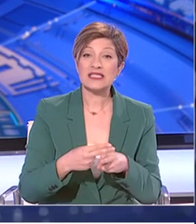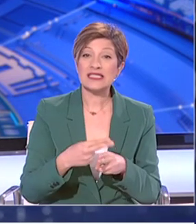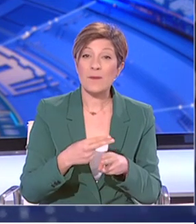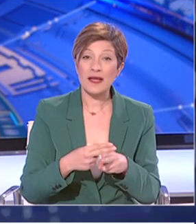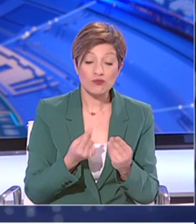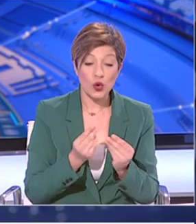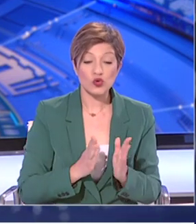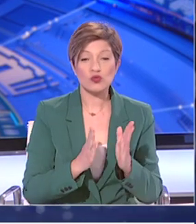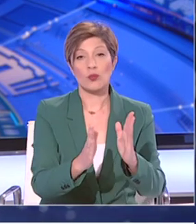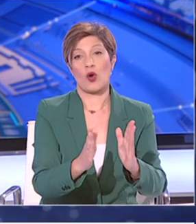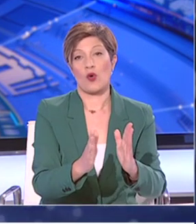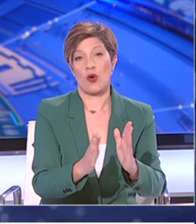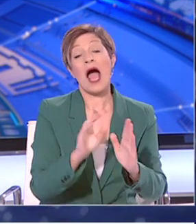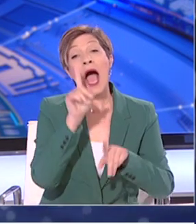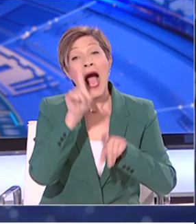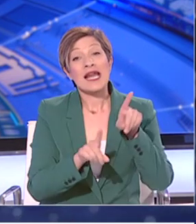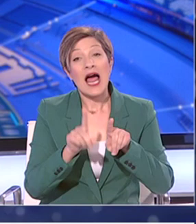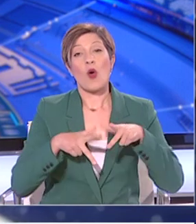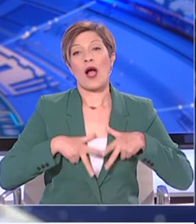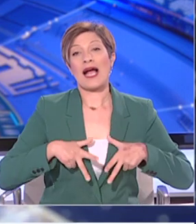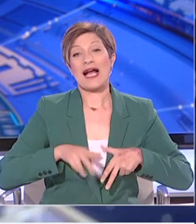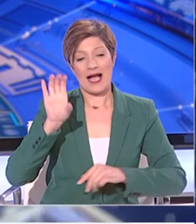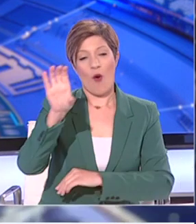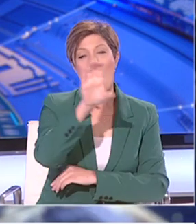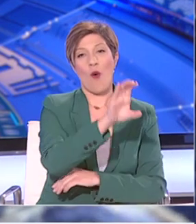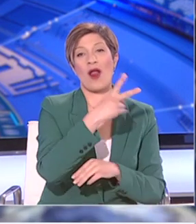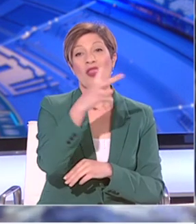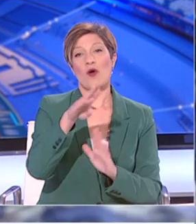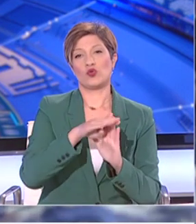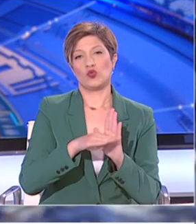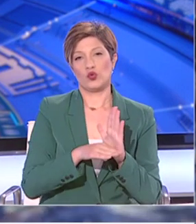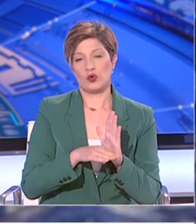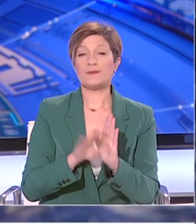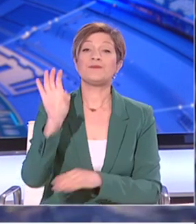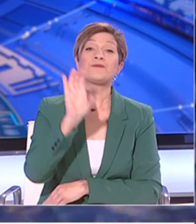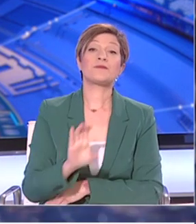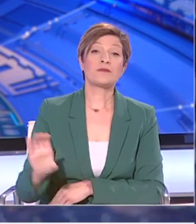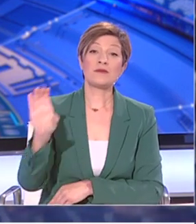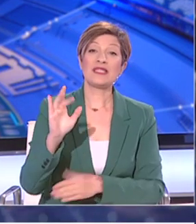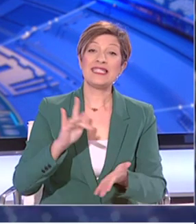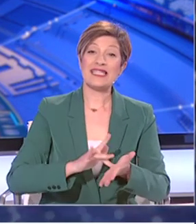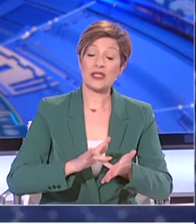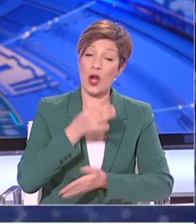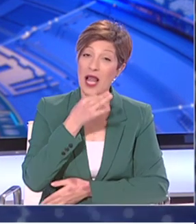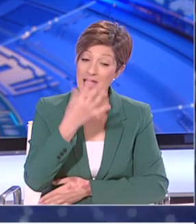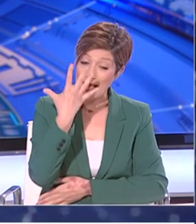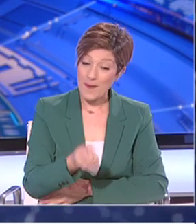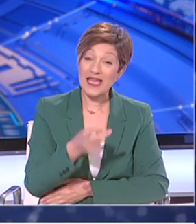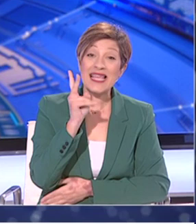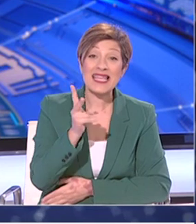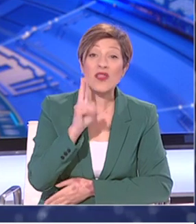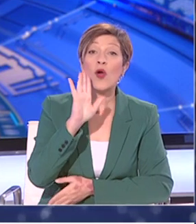με την πορεία της νόσου σε κάθε κράτος. Ταυτόχρονα, και το ECDC επισημαίνει τους κινδύνους από την